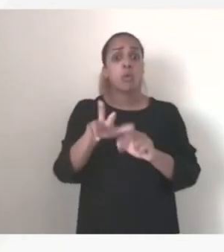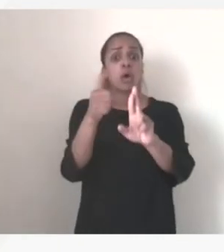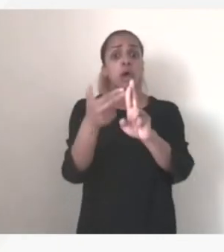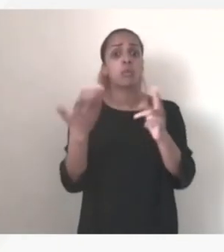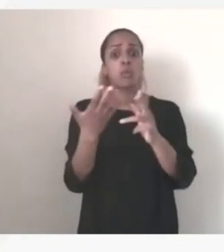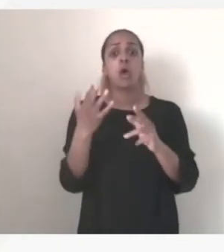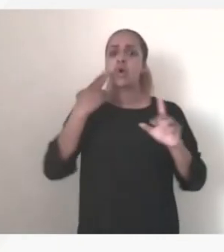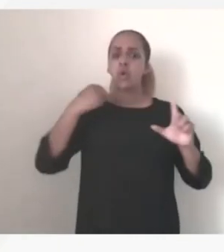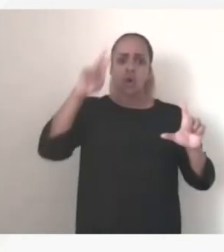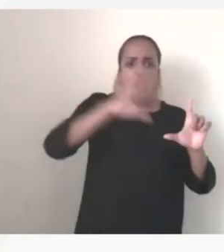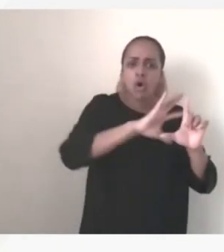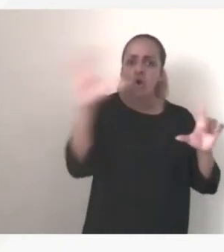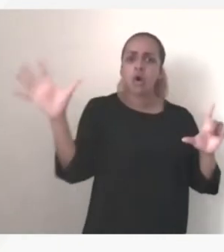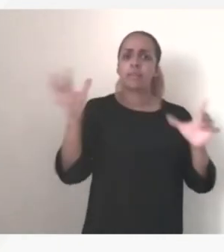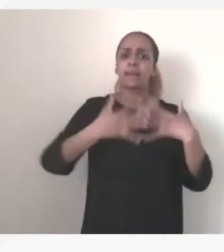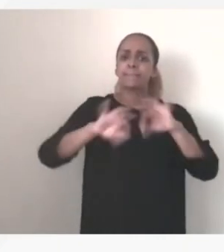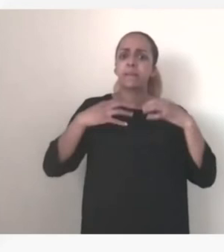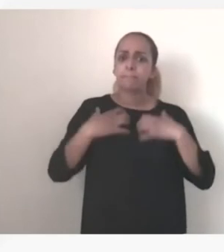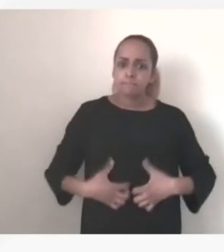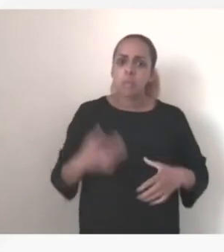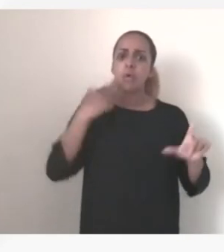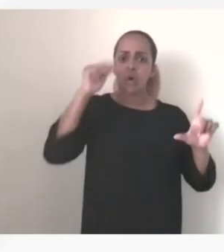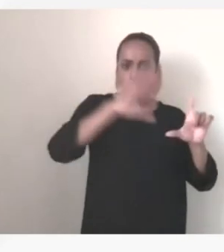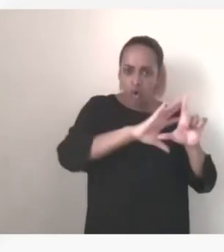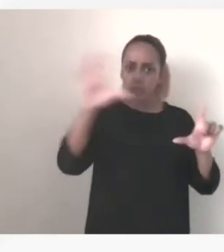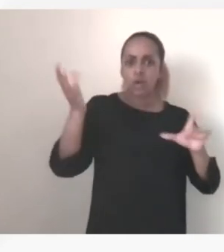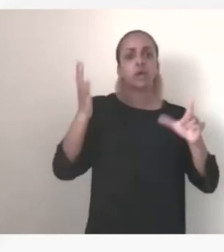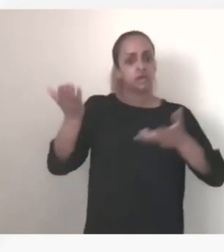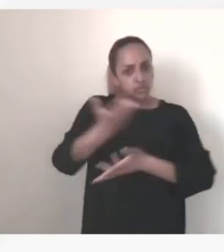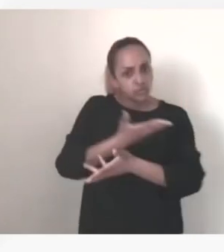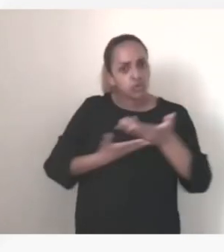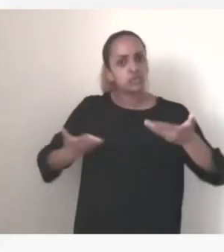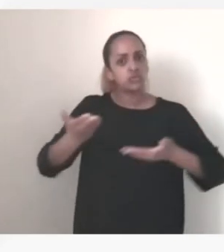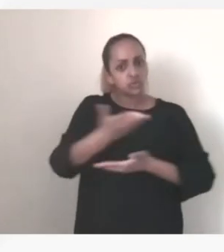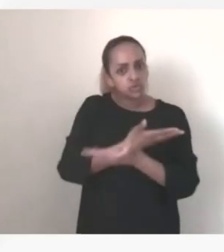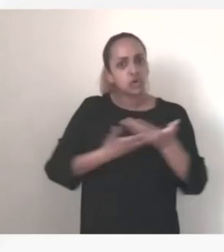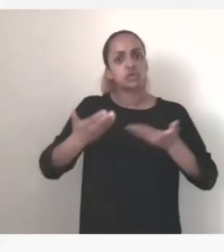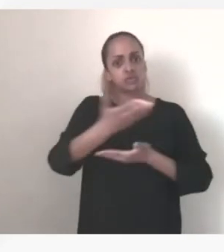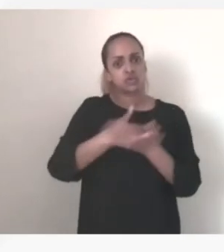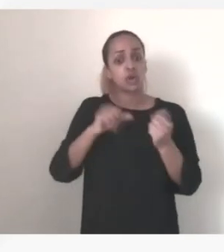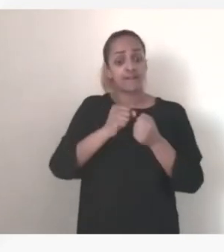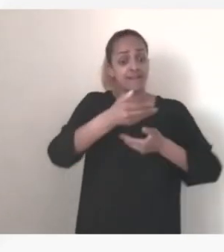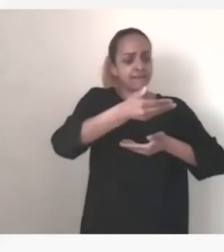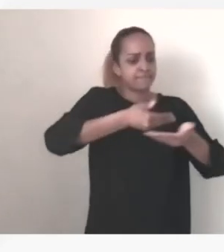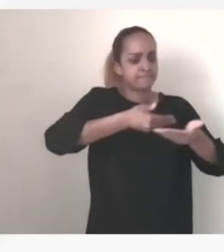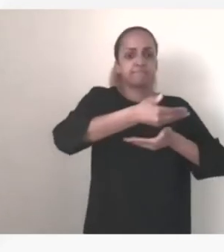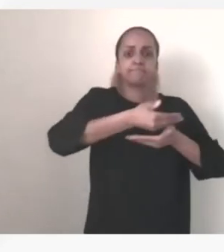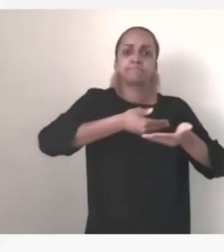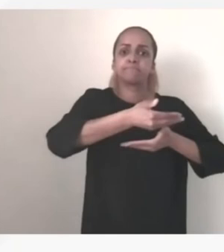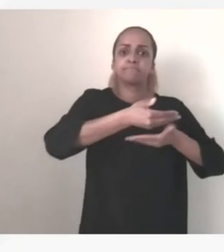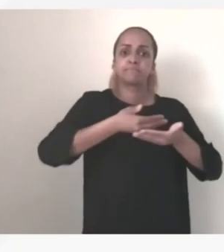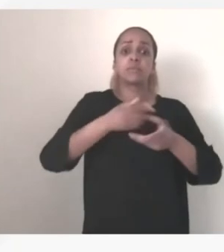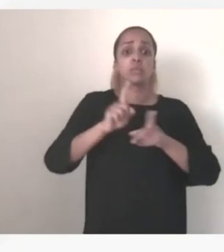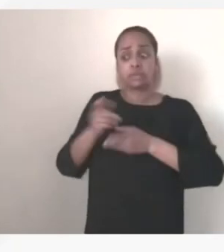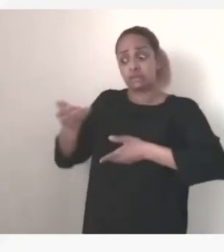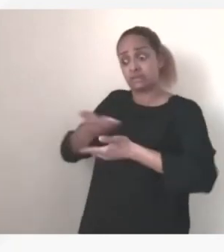les pays membres nous continuons à pouvoir avoir des échanges sur des canaux civils on va dire avec les ukrainiens notamment